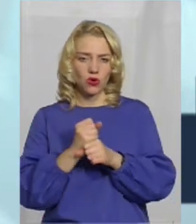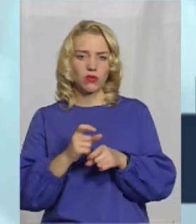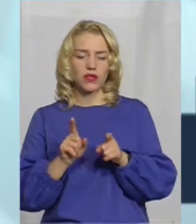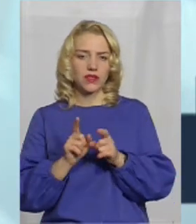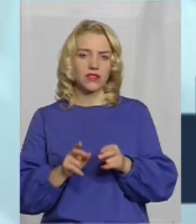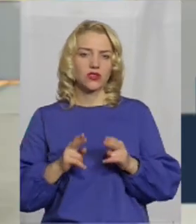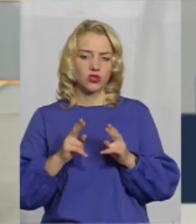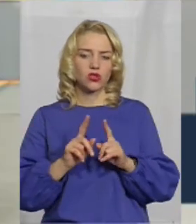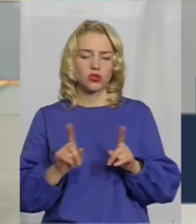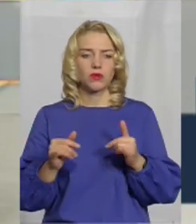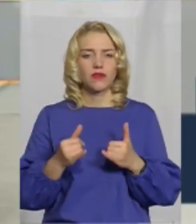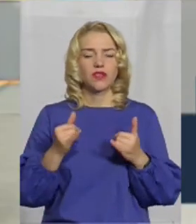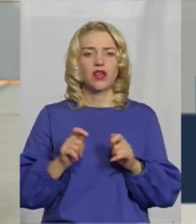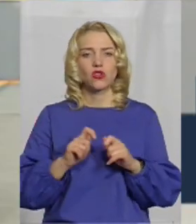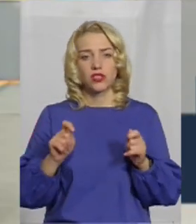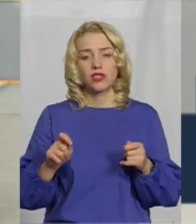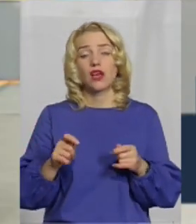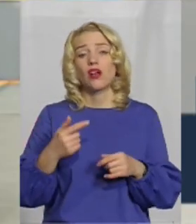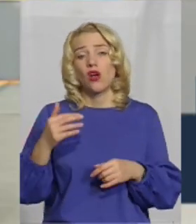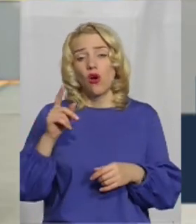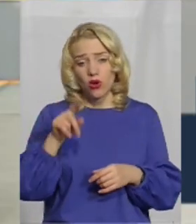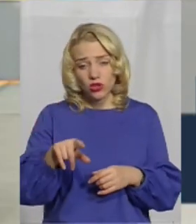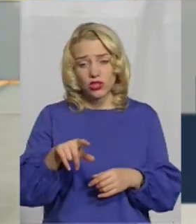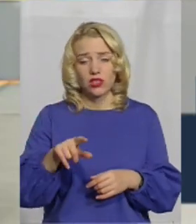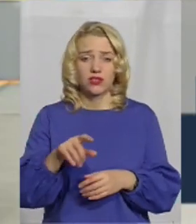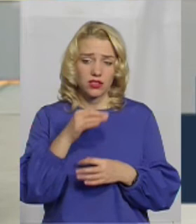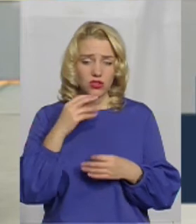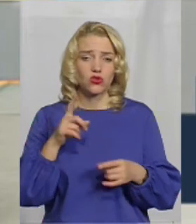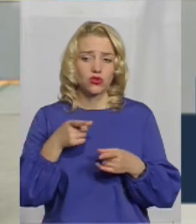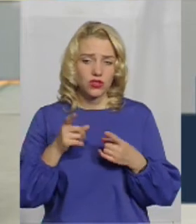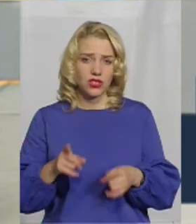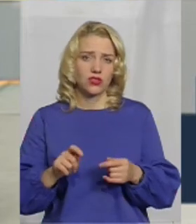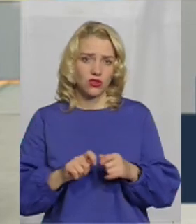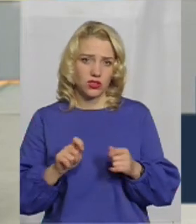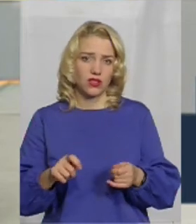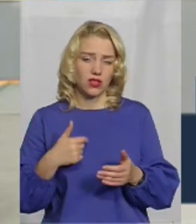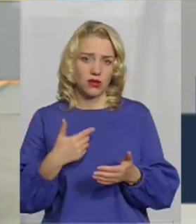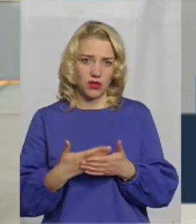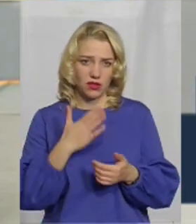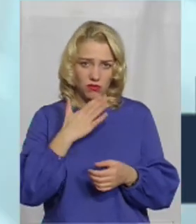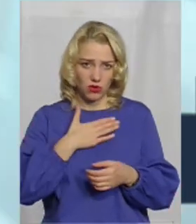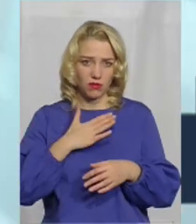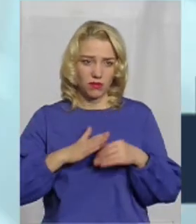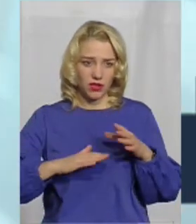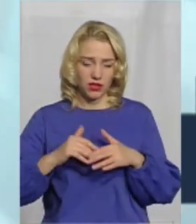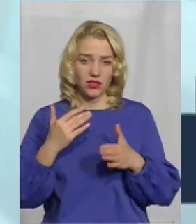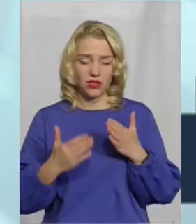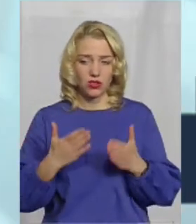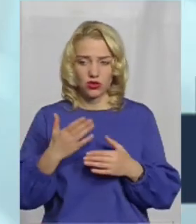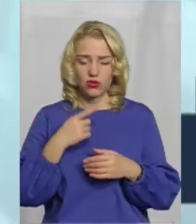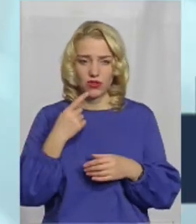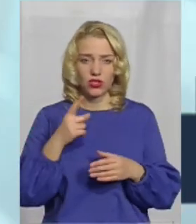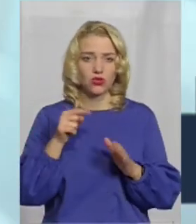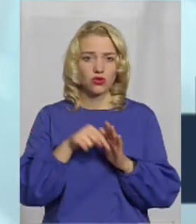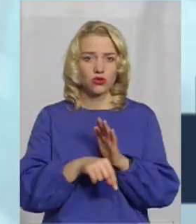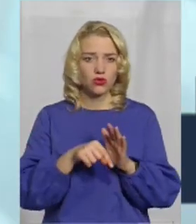розкриття. Хоча, скажу, що дійсно розкривають. І з моєї практики, наприклад, тих, що брати, що